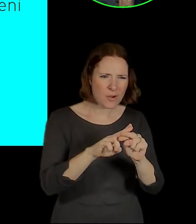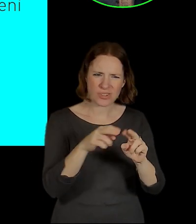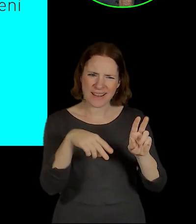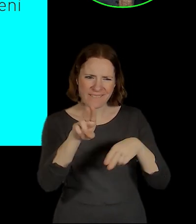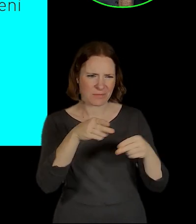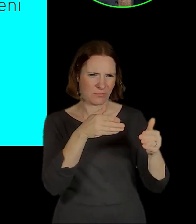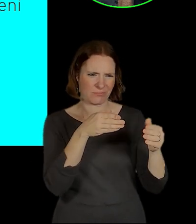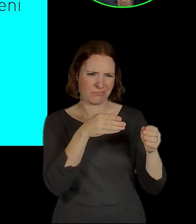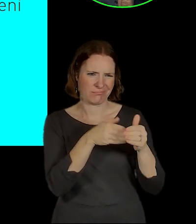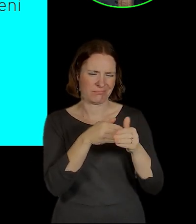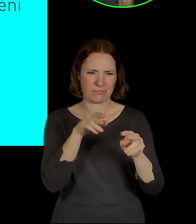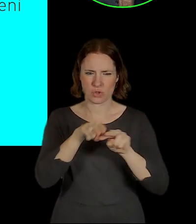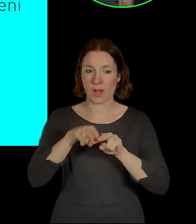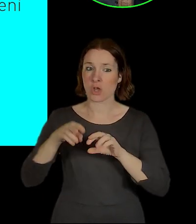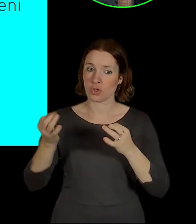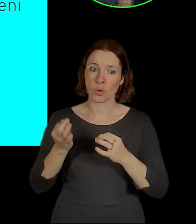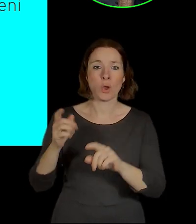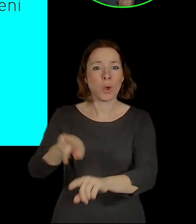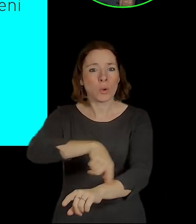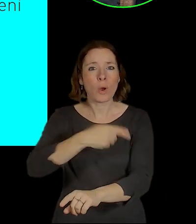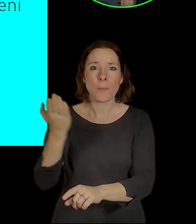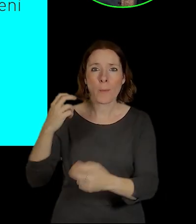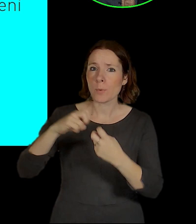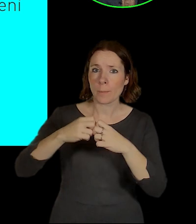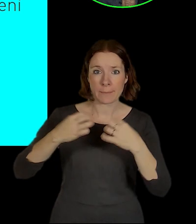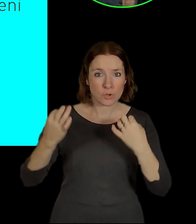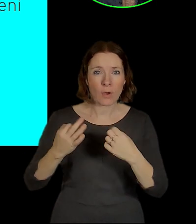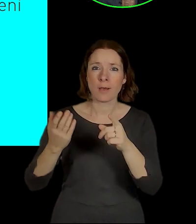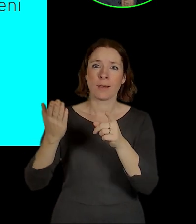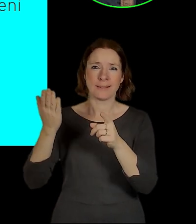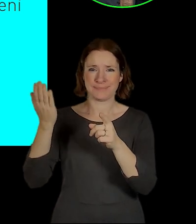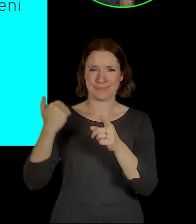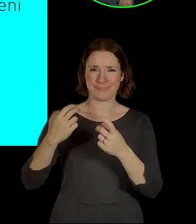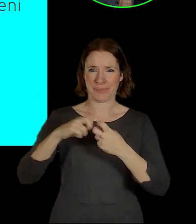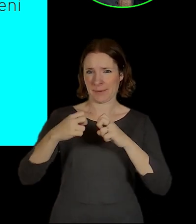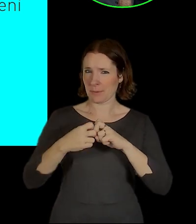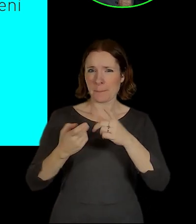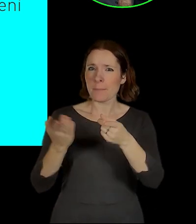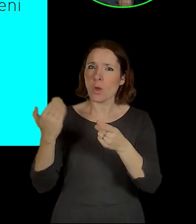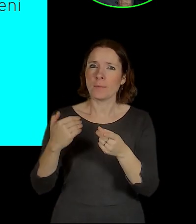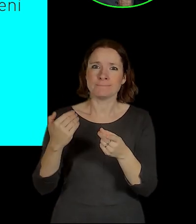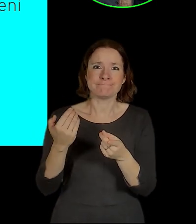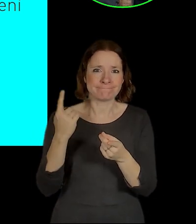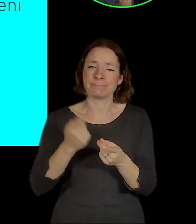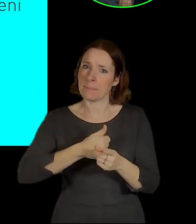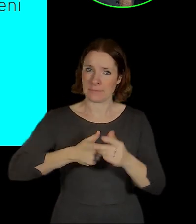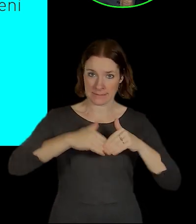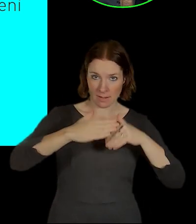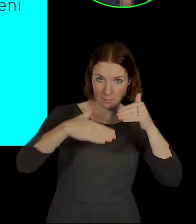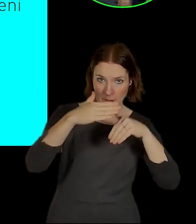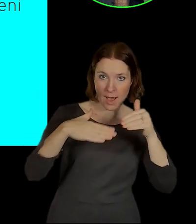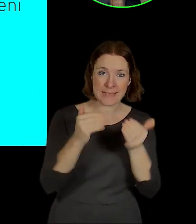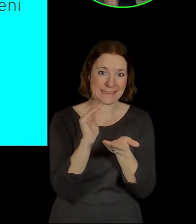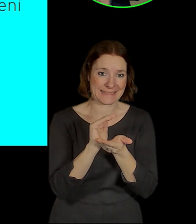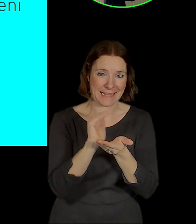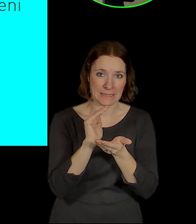Tam byla totiž dlouho problém s tím, že vlastně to nebylo předané do užívání. Bylo to v takovém divném mezistavu a